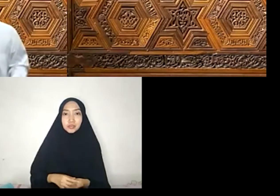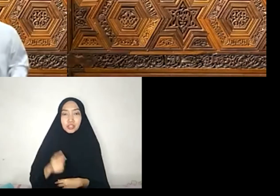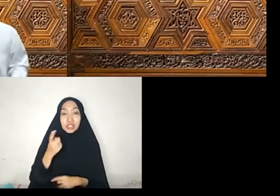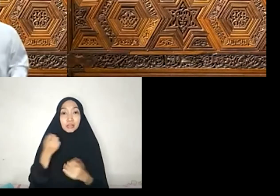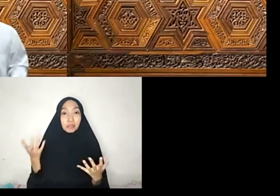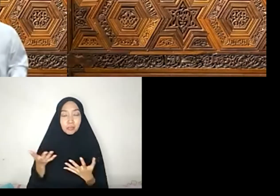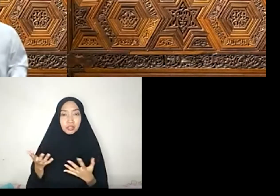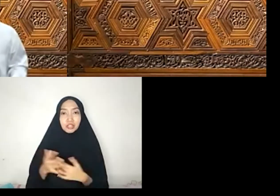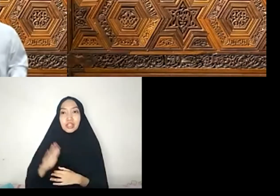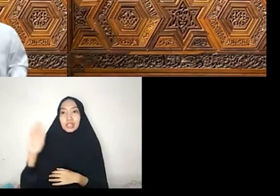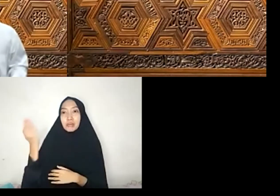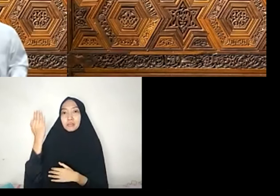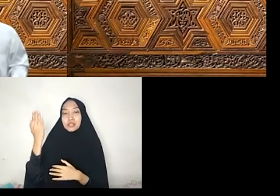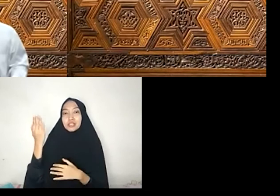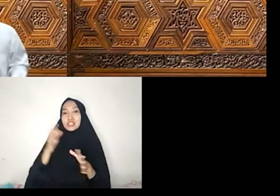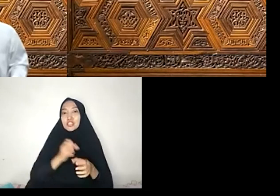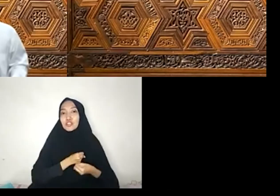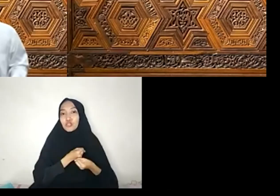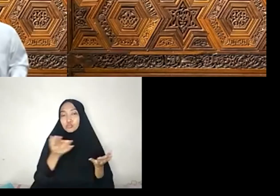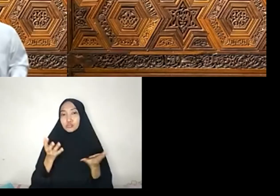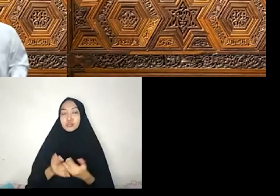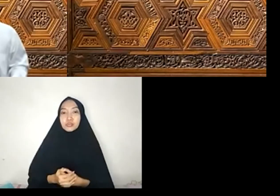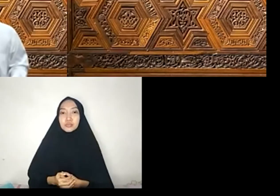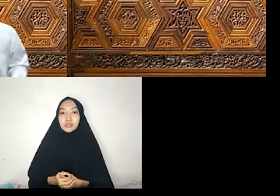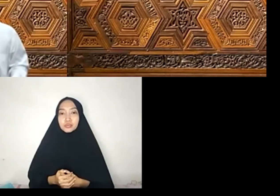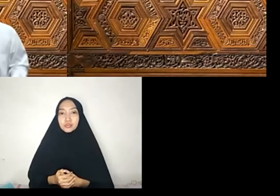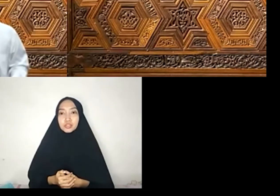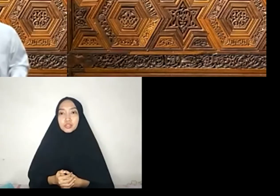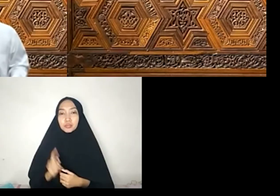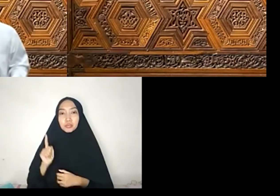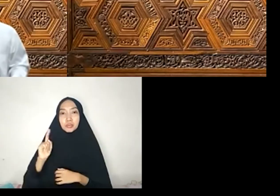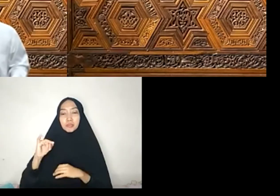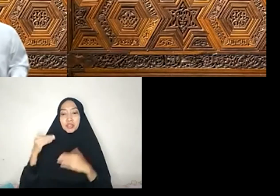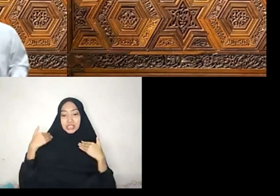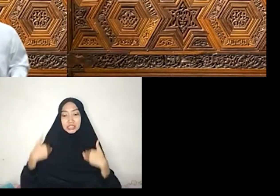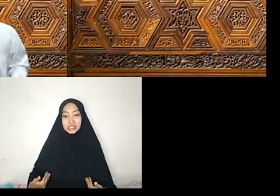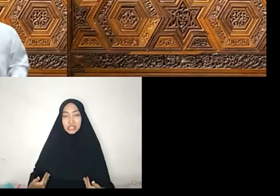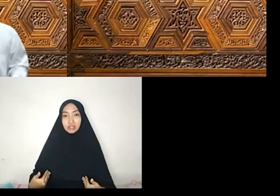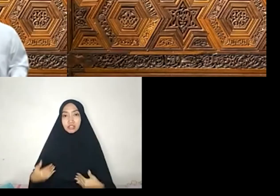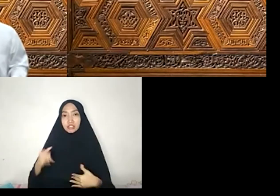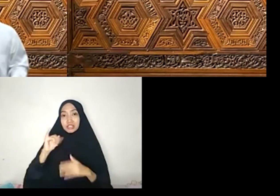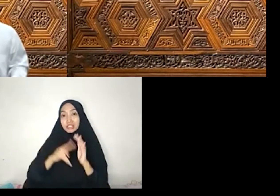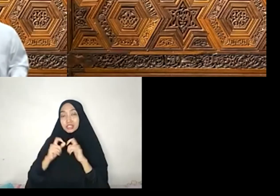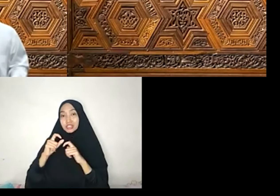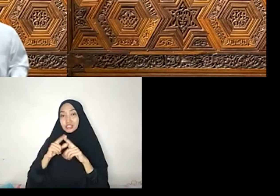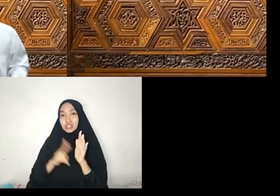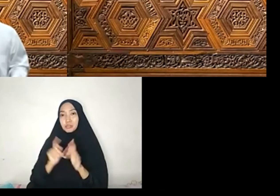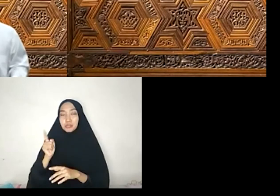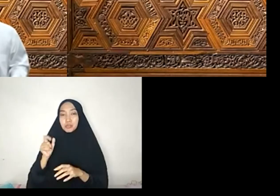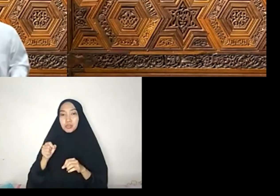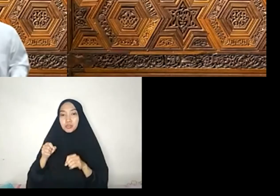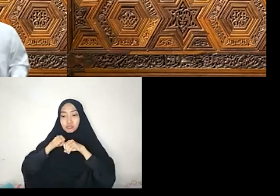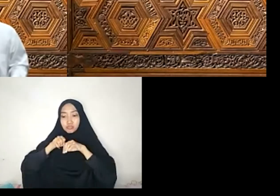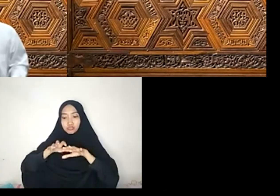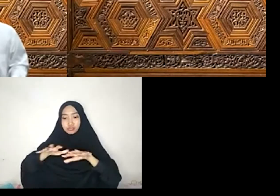Disebut sebagai agama insaniyah karena ia sepenuhnya hadir untuk menebarkan kerahmatan